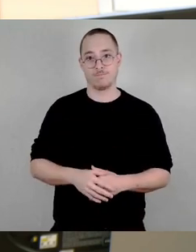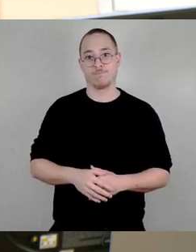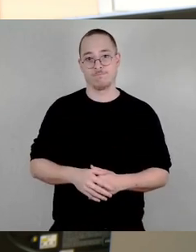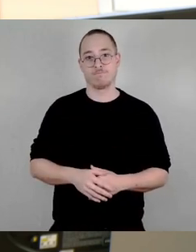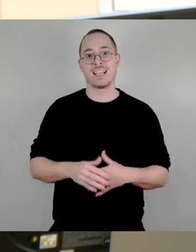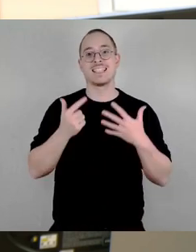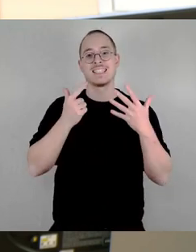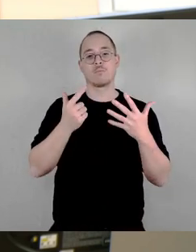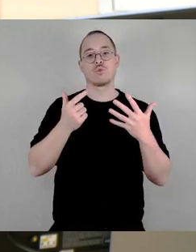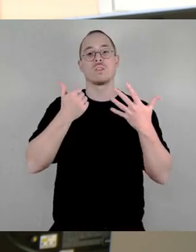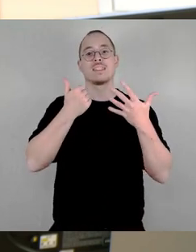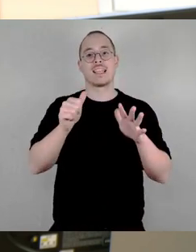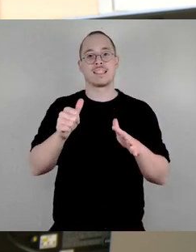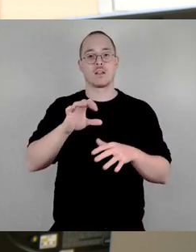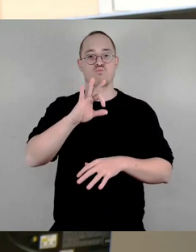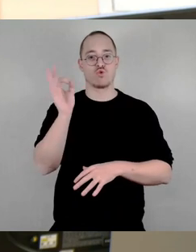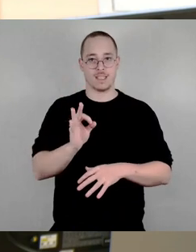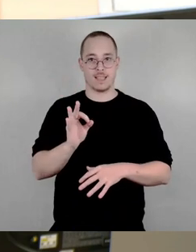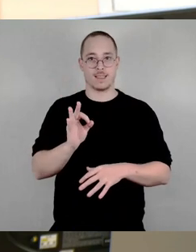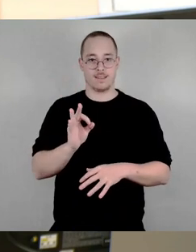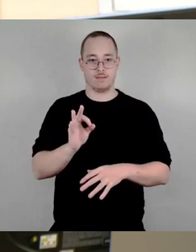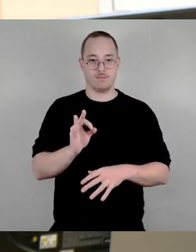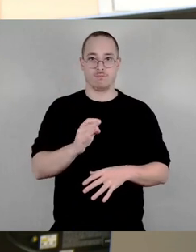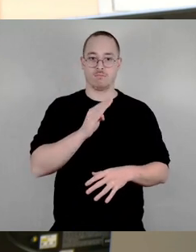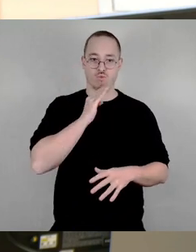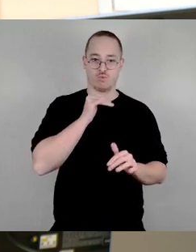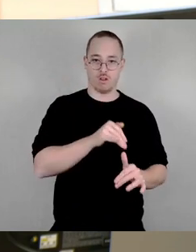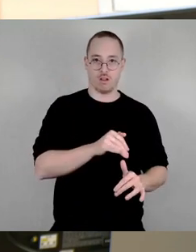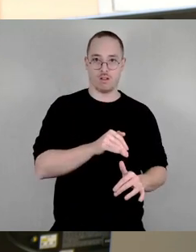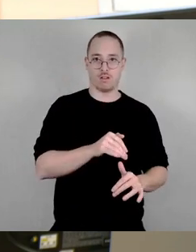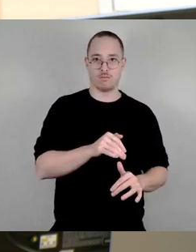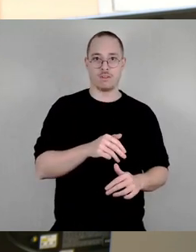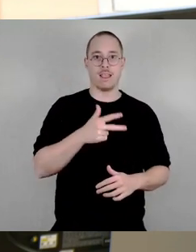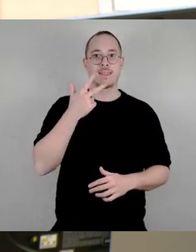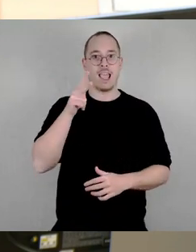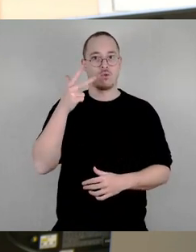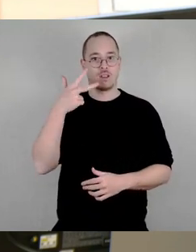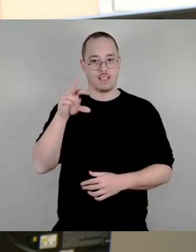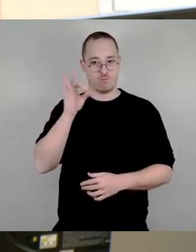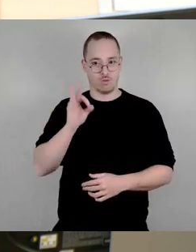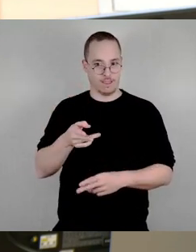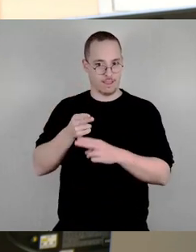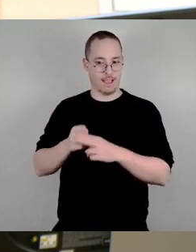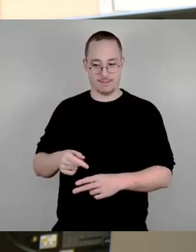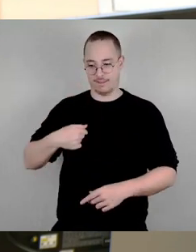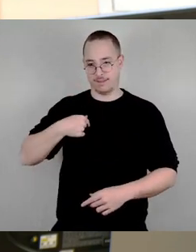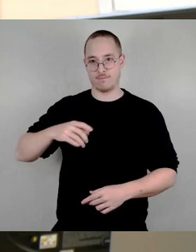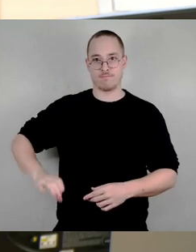Prozent Abdeckungsquote. Den Rest zahlen wir hier. Also da bitte ich dringend mal